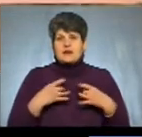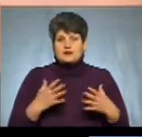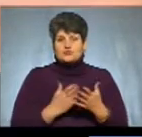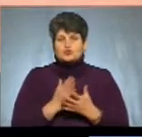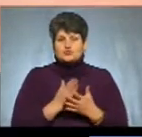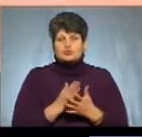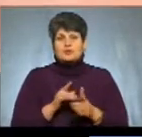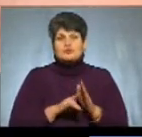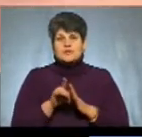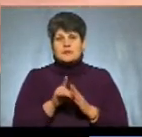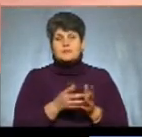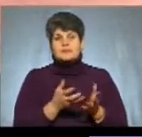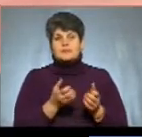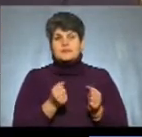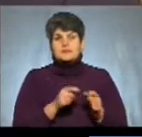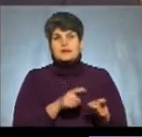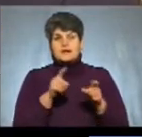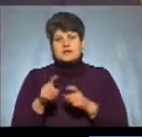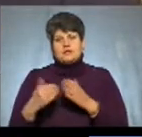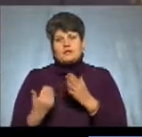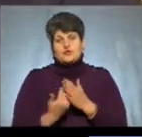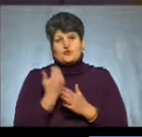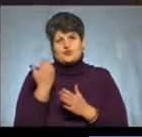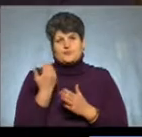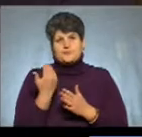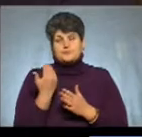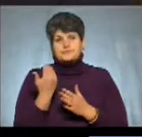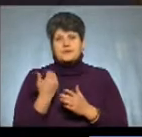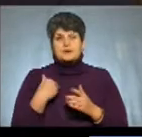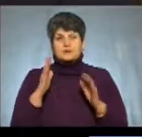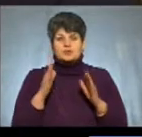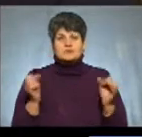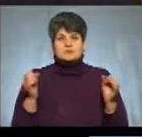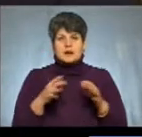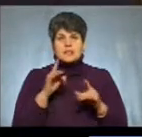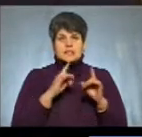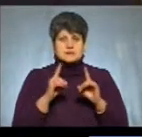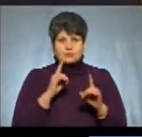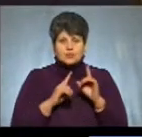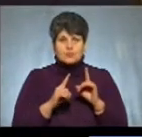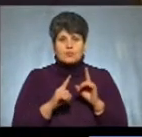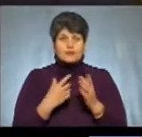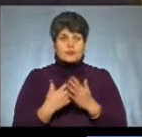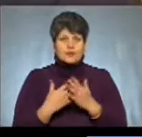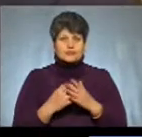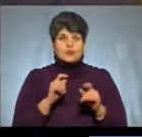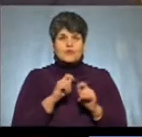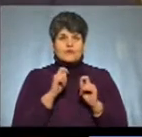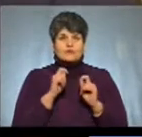нову Православну церкву України. «Батюшка напередодні об'явив, що будемо збирати збори. По поводу вручення